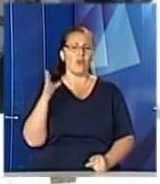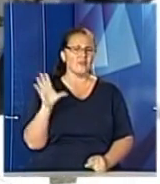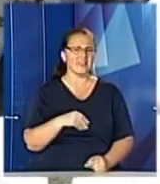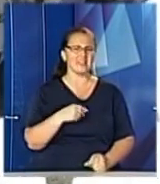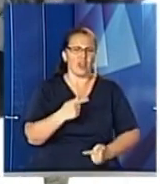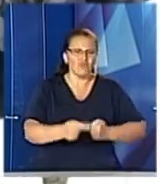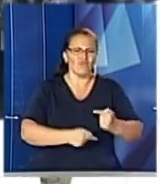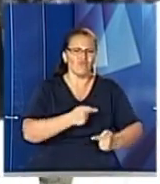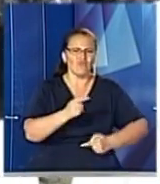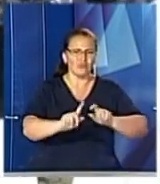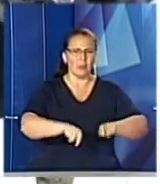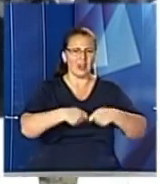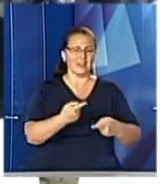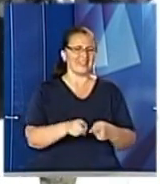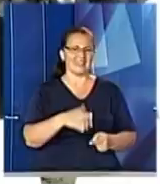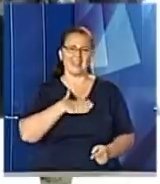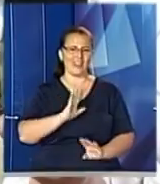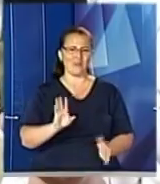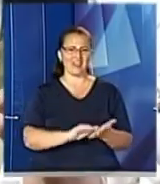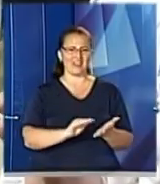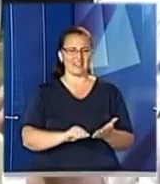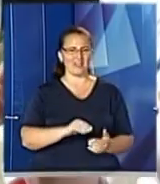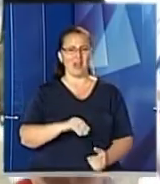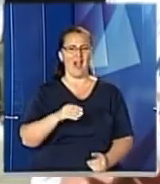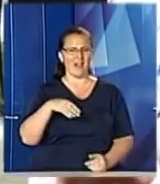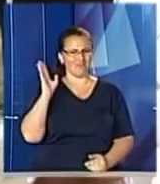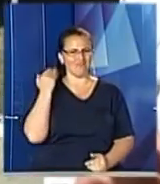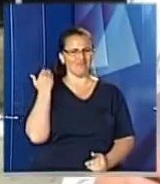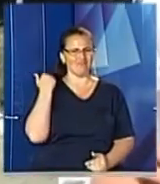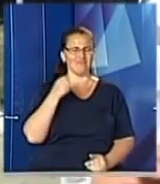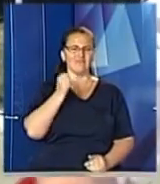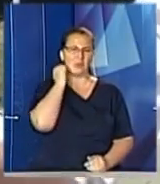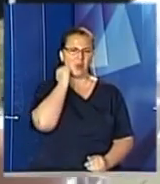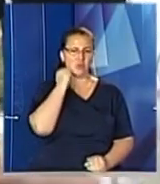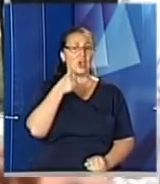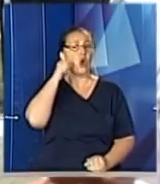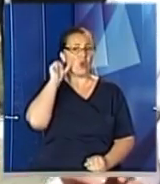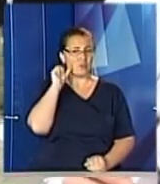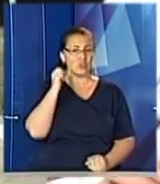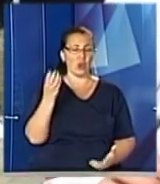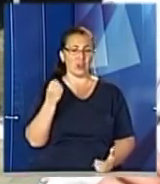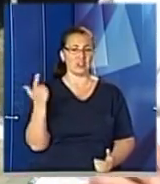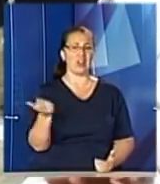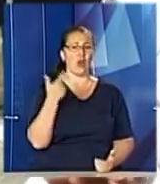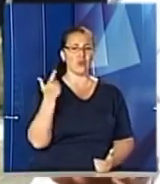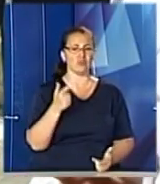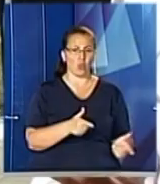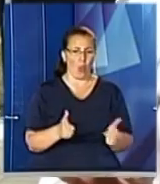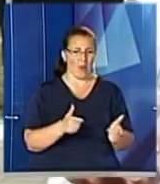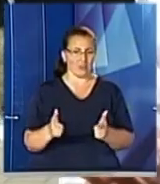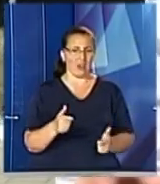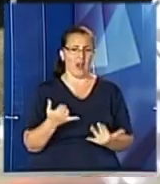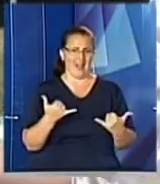поколінь, ну то не міриться в тату від бабусі. Сьогодні зранку і вчора ще деякі господині дешо заготовки робили, а сьогодні